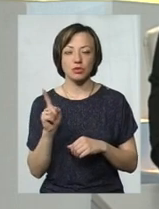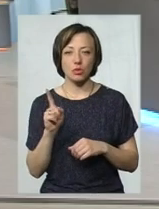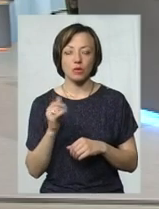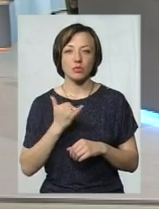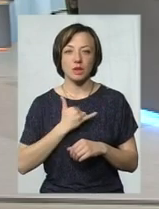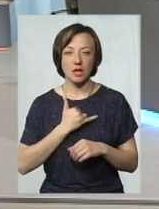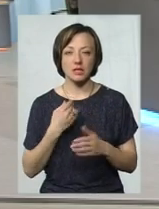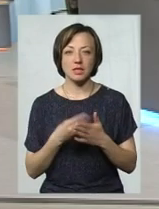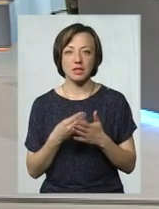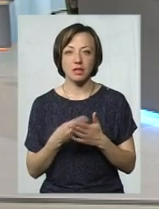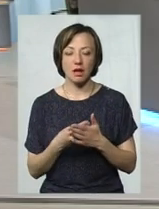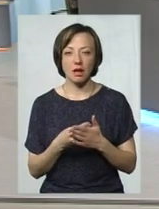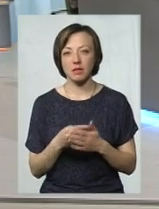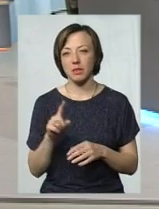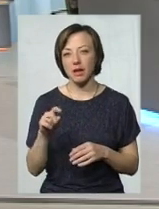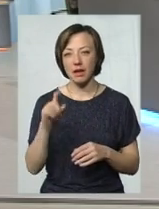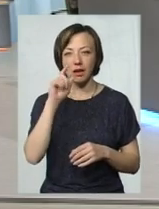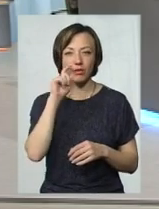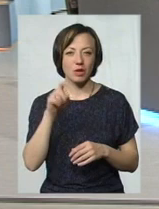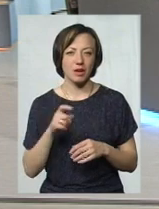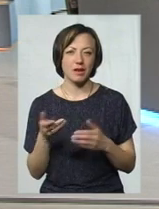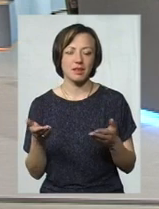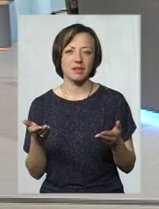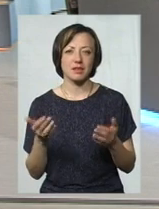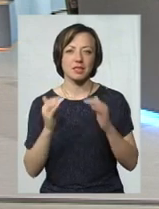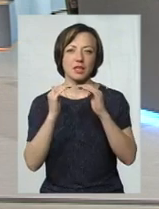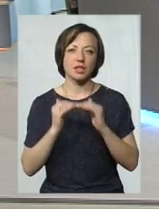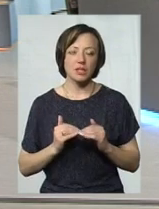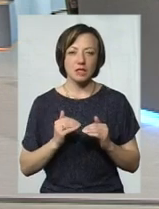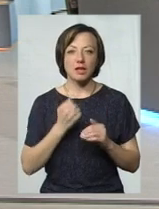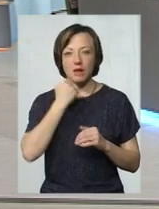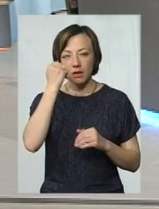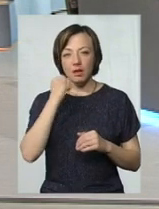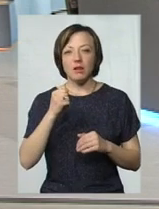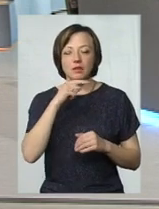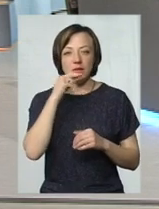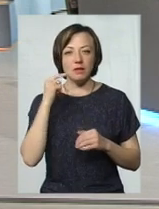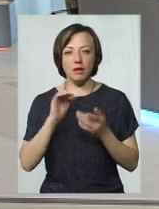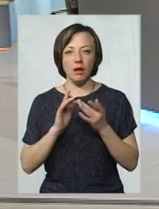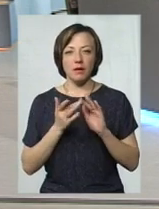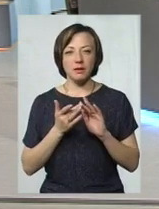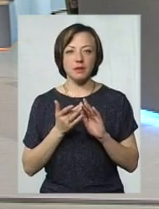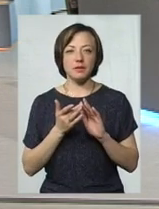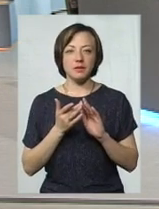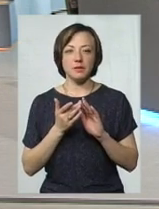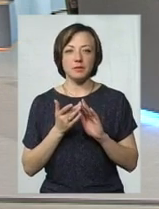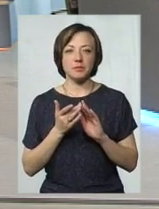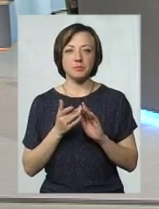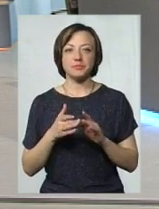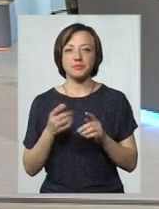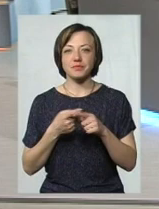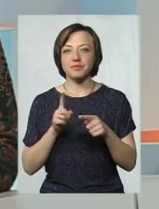у нас ціна кліка в Україні занижена завдяки російським соцмережам. Ну, ціна кліка, вона